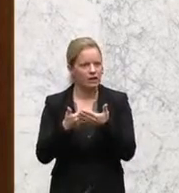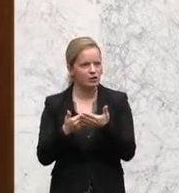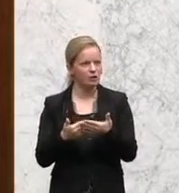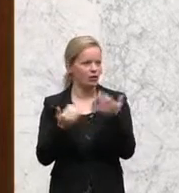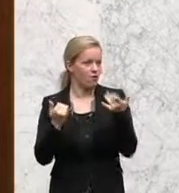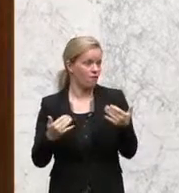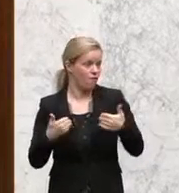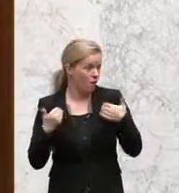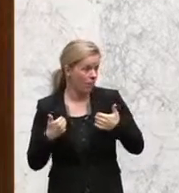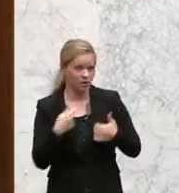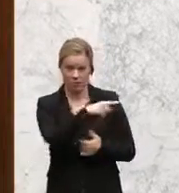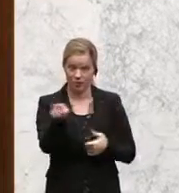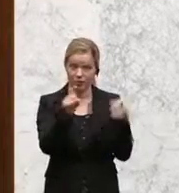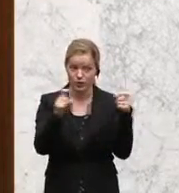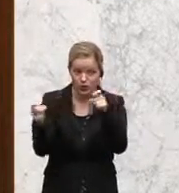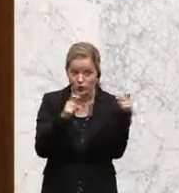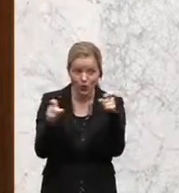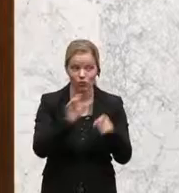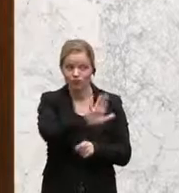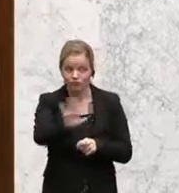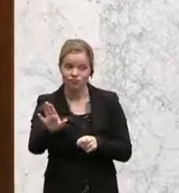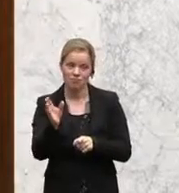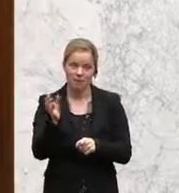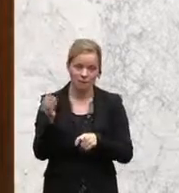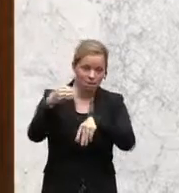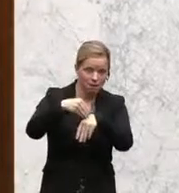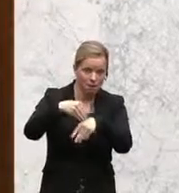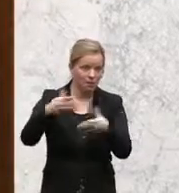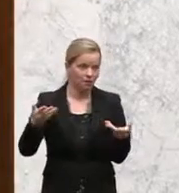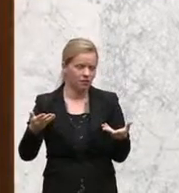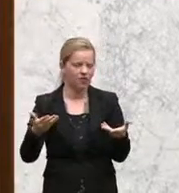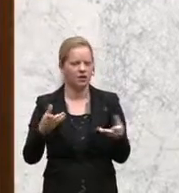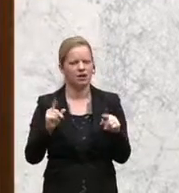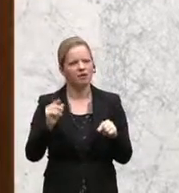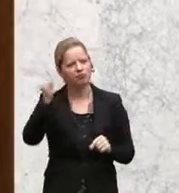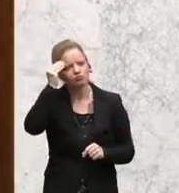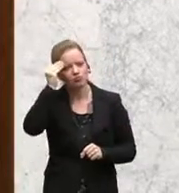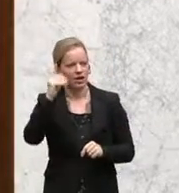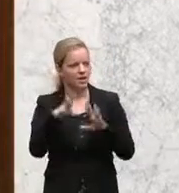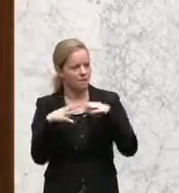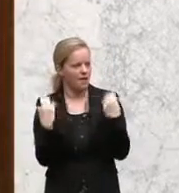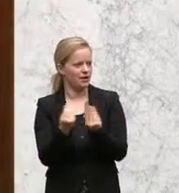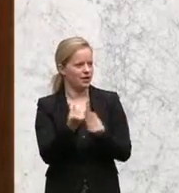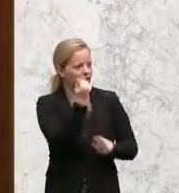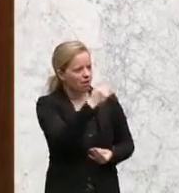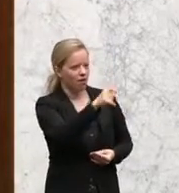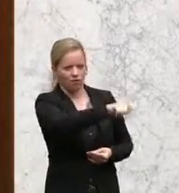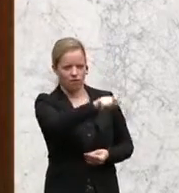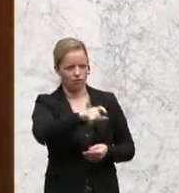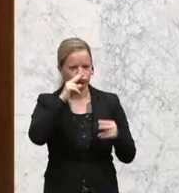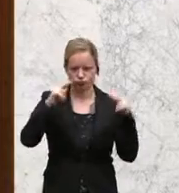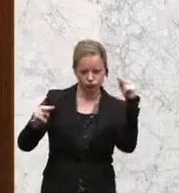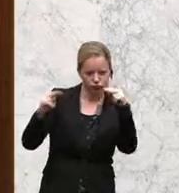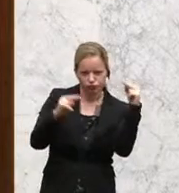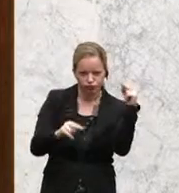Diskussion, auf Ihre Beiträge, denn ich glaube, wenn wir gemeinsam, jeder in seiner Sicht der Dinge, die einzelnen